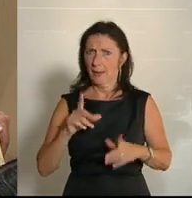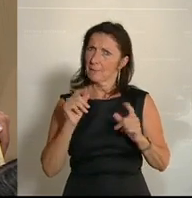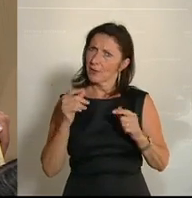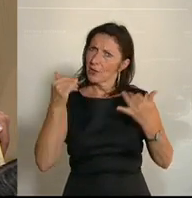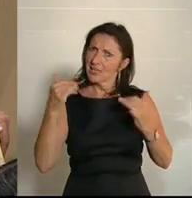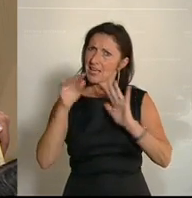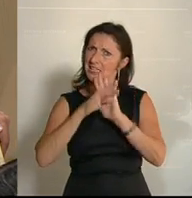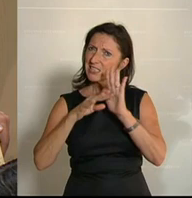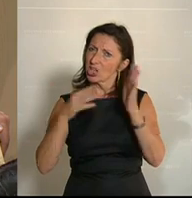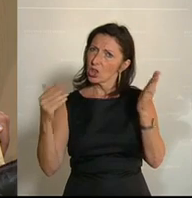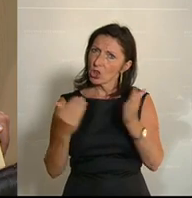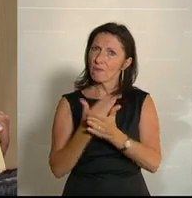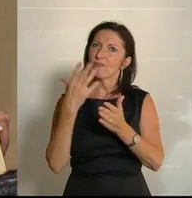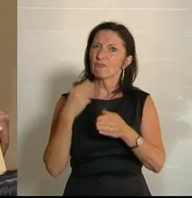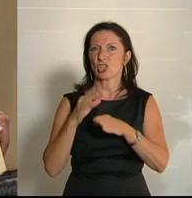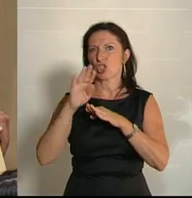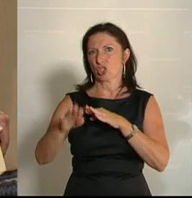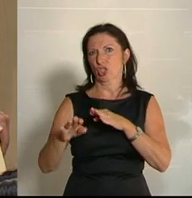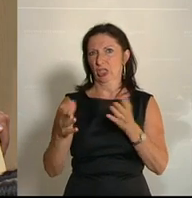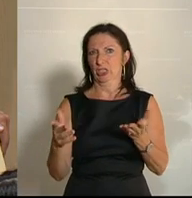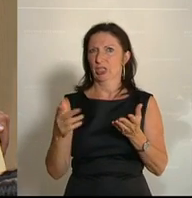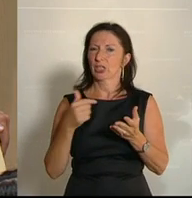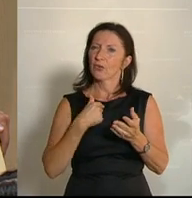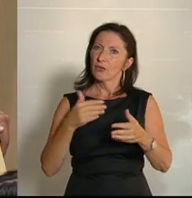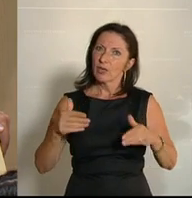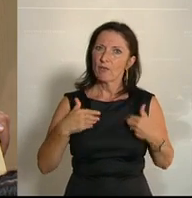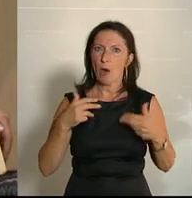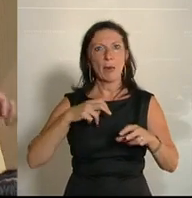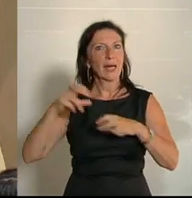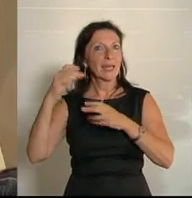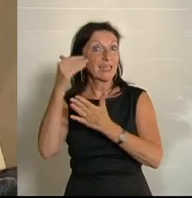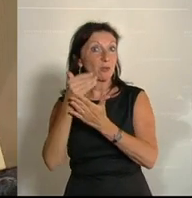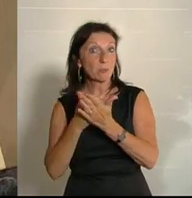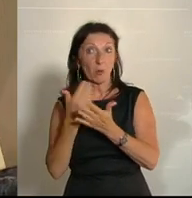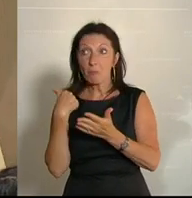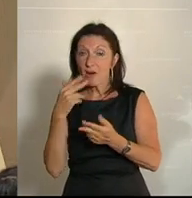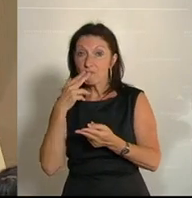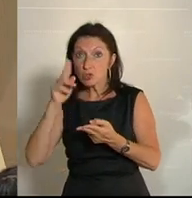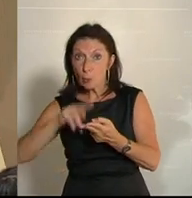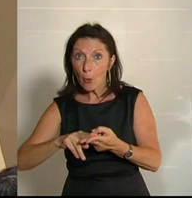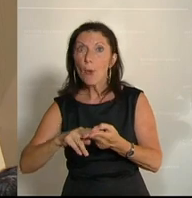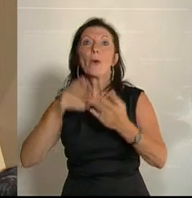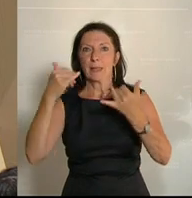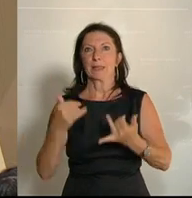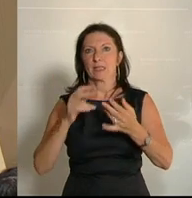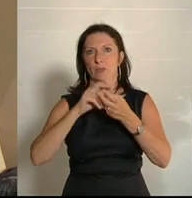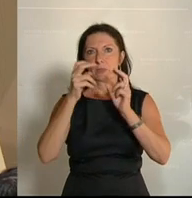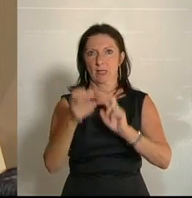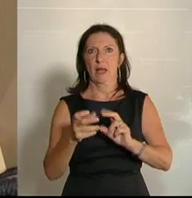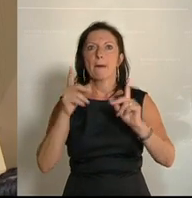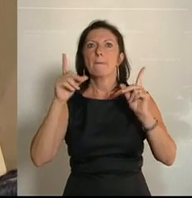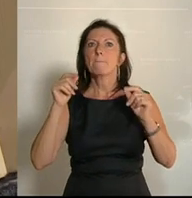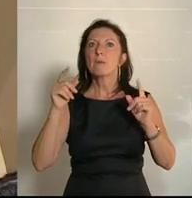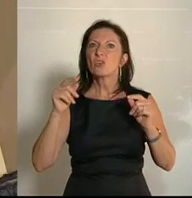weiterer Schritt und das freut mich sehr, um eines der Versprechen aus dem Regierungsprogramm umzusetzen, nämlich das Versprechen der Deregulierung